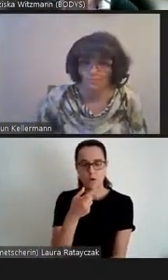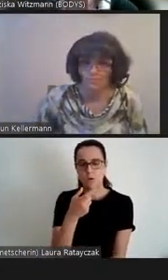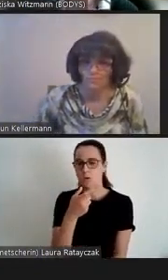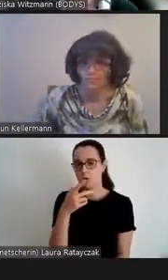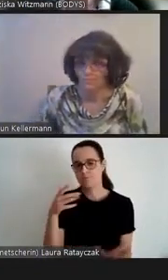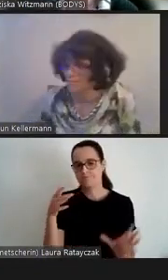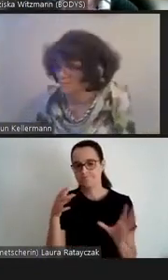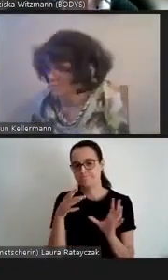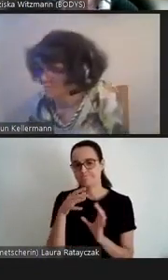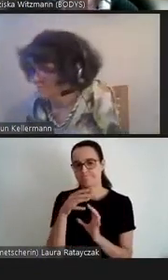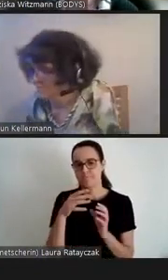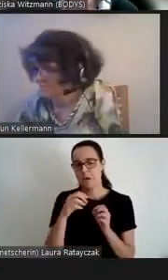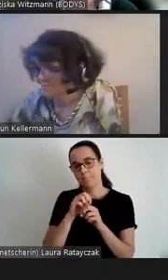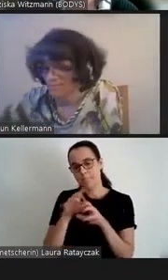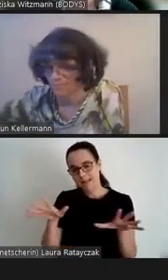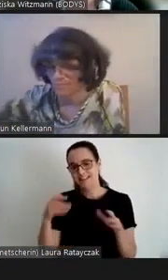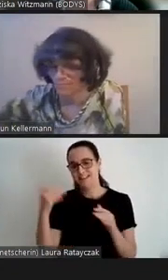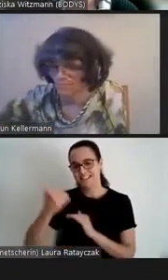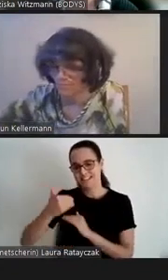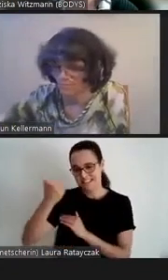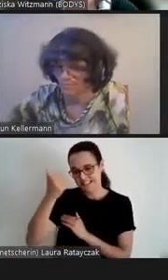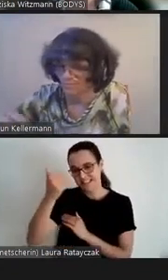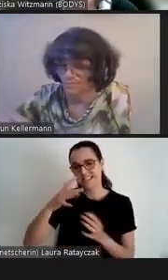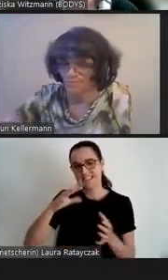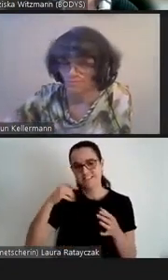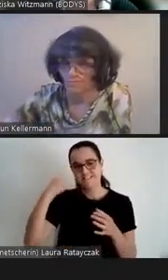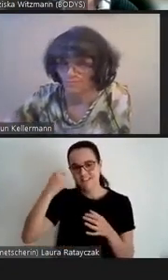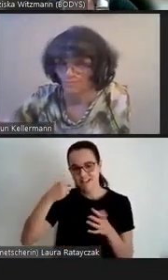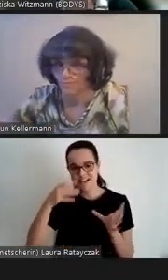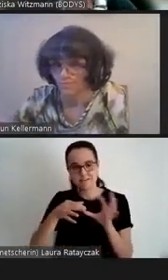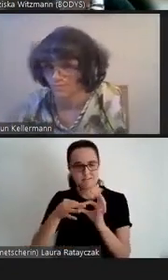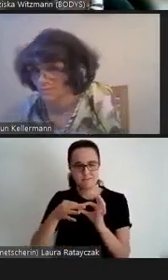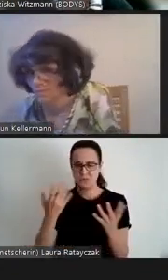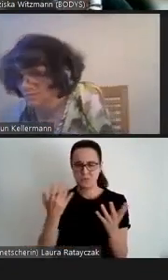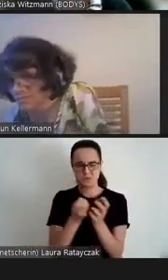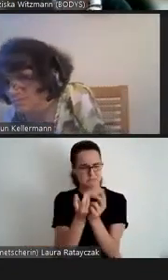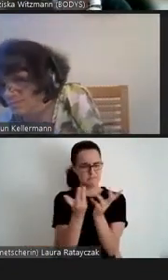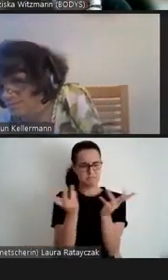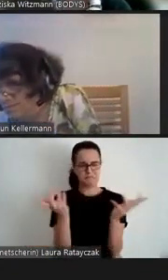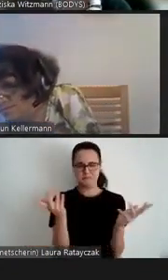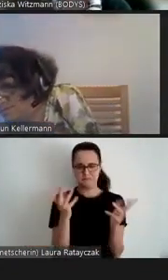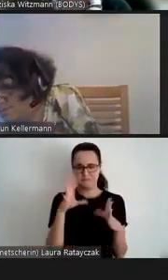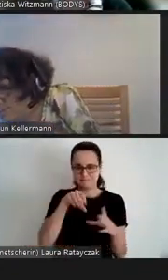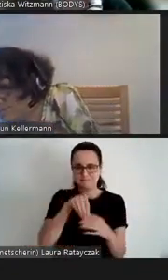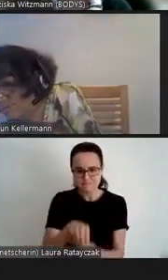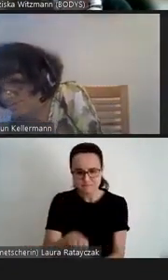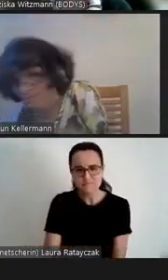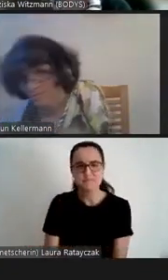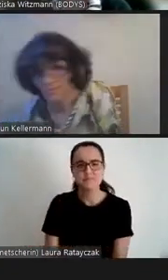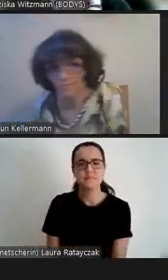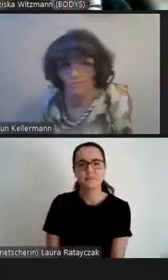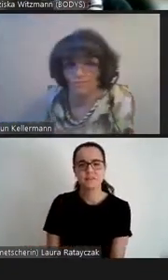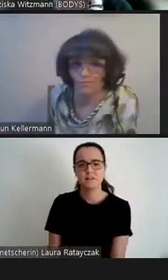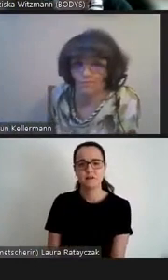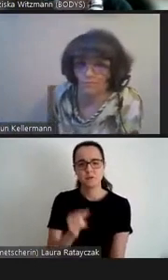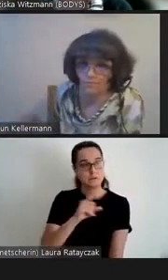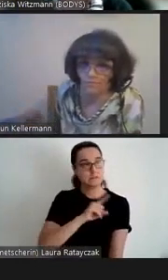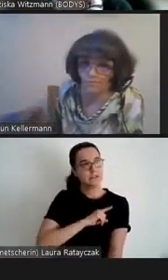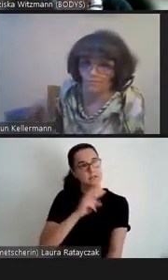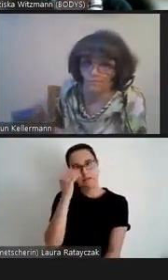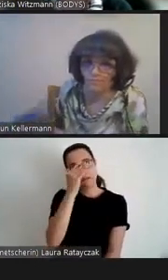Medienserien und so weiter. Also Sie sehen, wenn wir da ein bisschen überlegen,